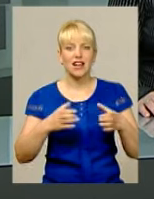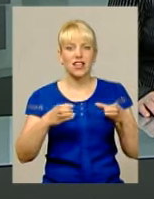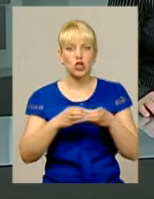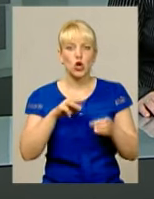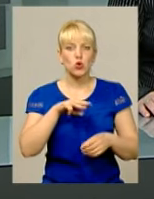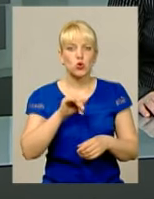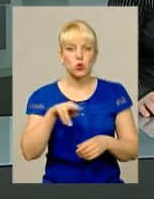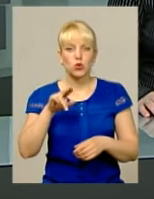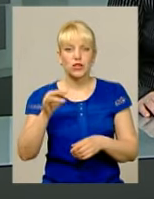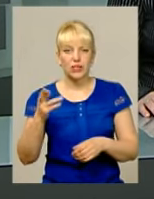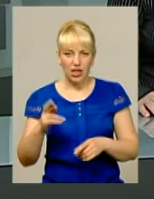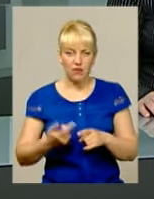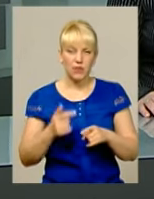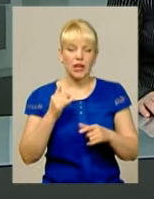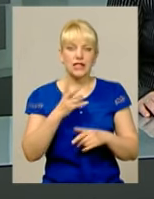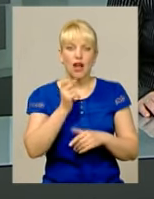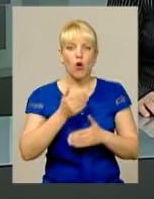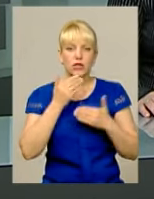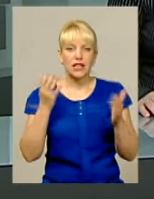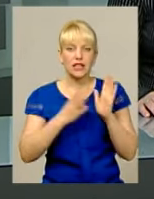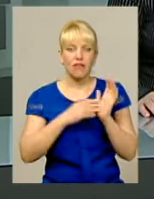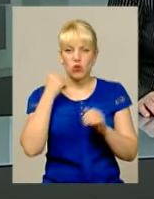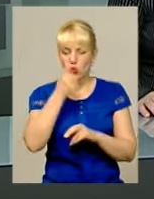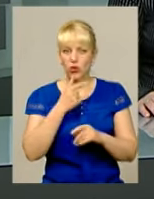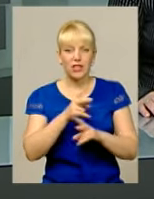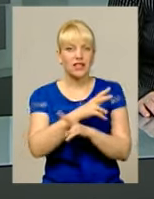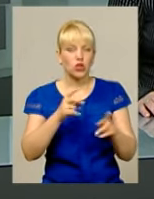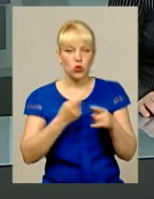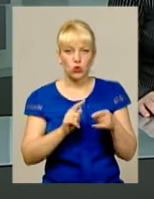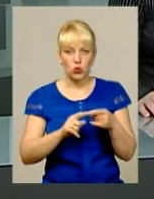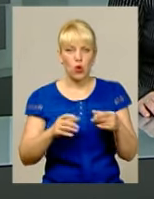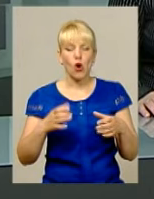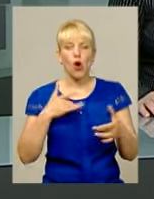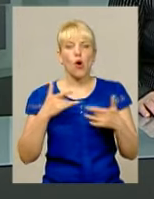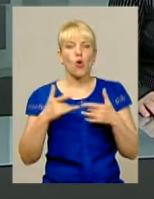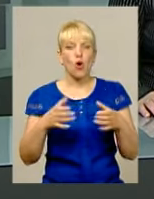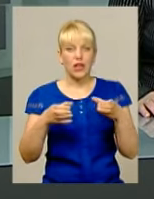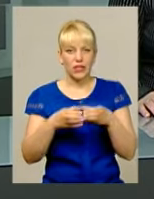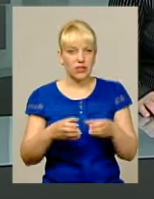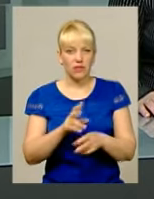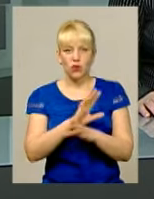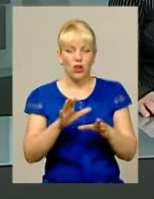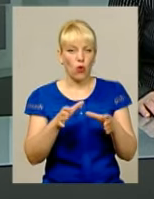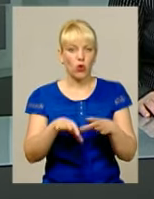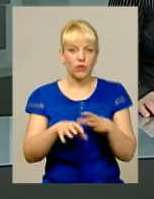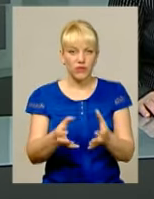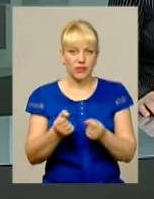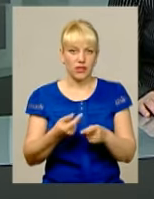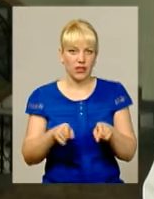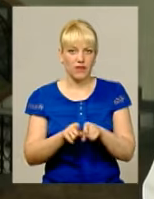Варто зазначити, що за останні 9 років ніхто з колективу муздрамтеатру не отримував такого високого звання